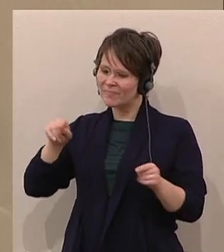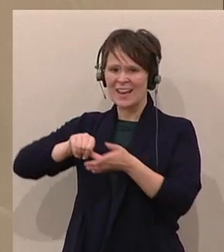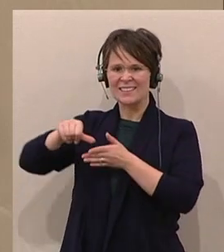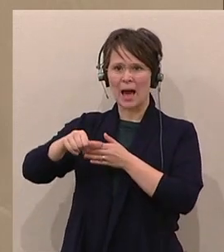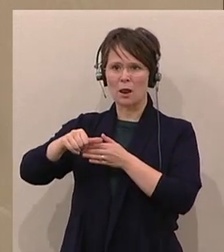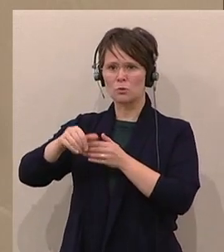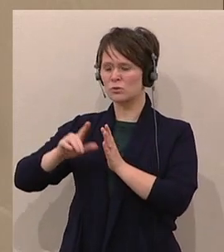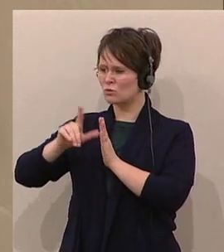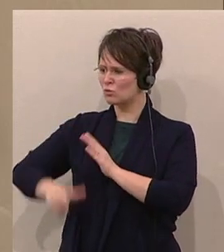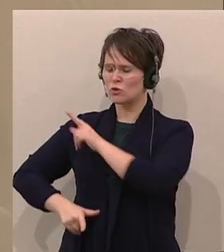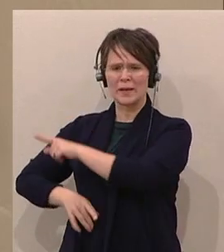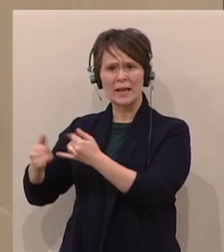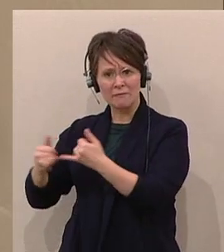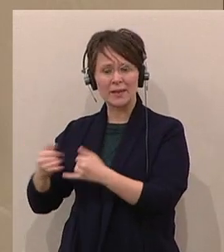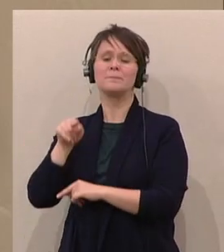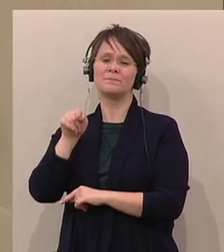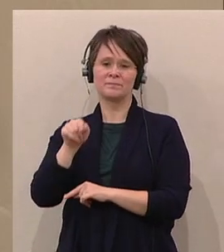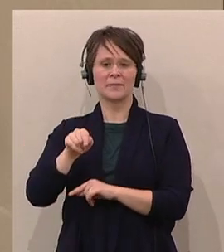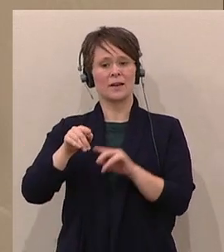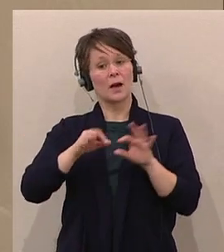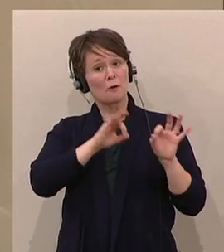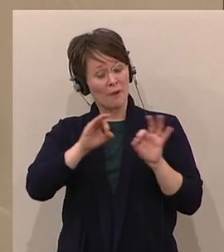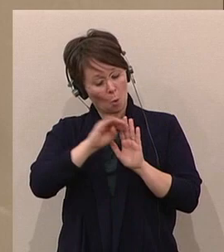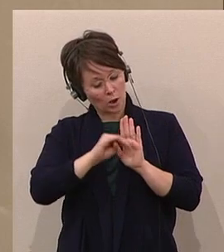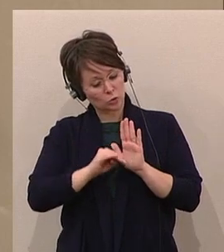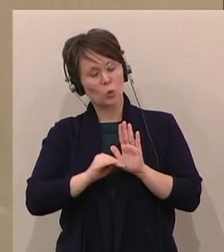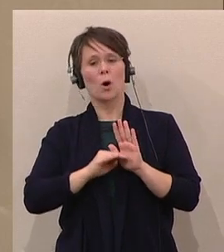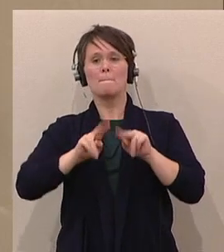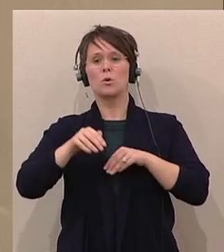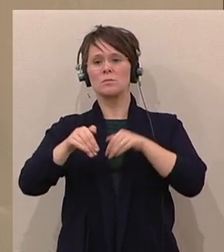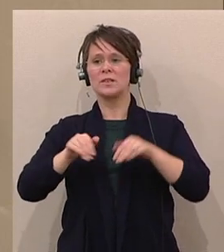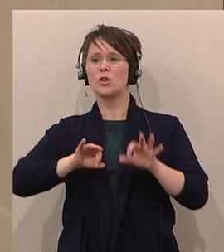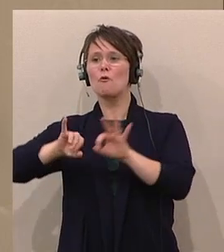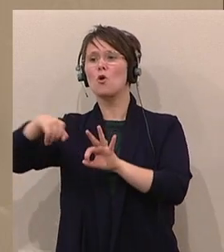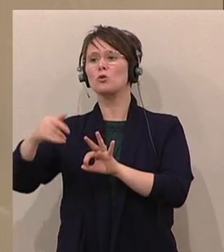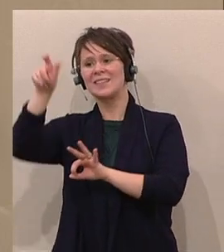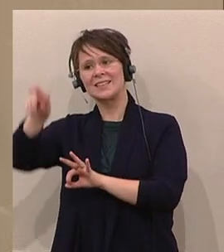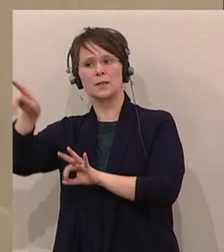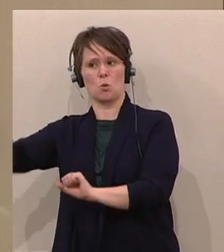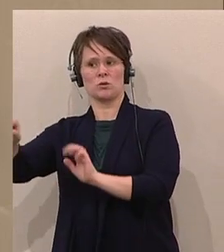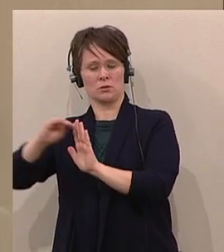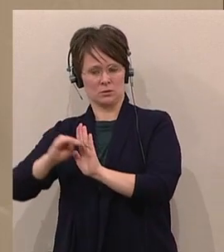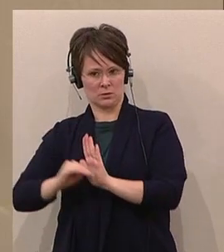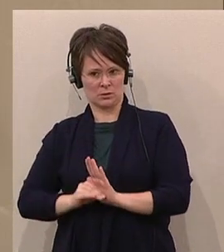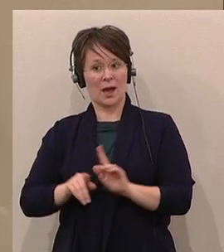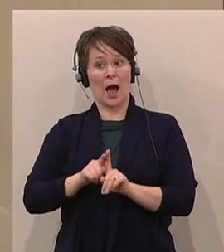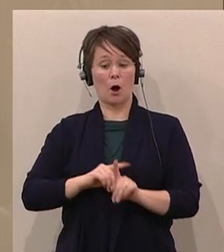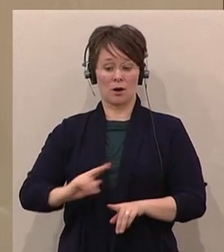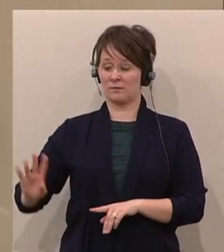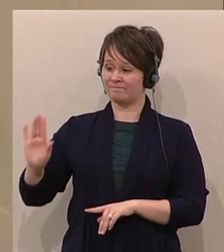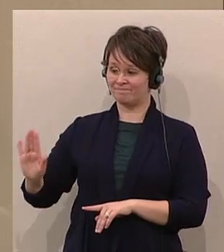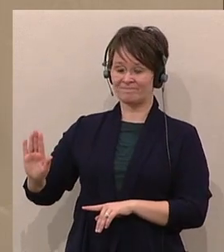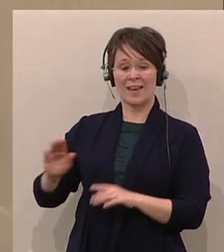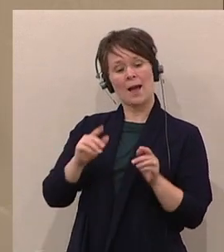im Wege einer Verordnung des Bundesministers für Justiz festzulegen. Und dabei sind die Vermögenssituationen des Antragstellers